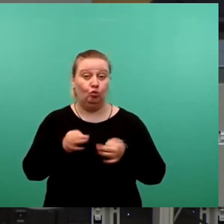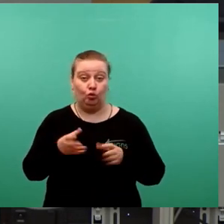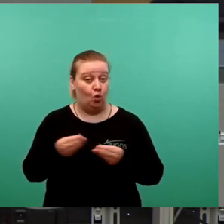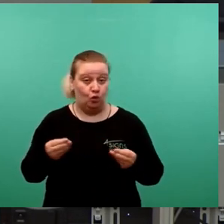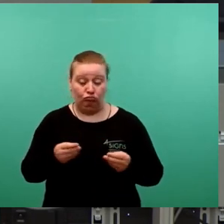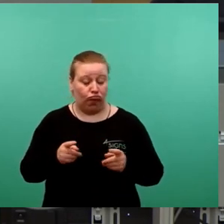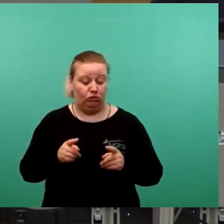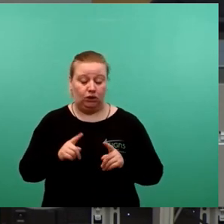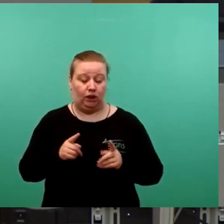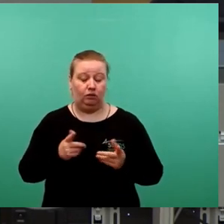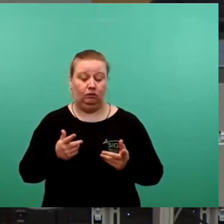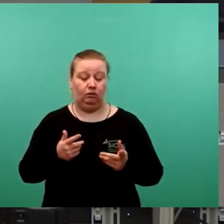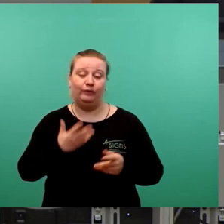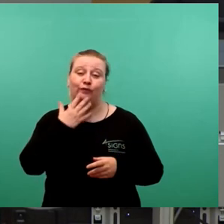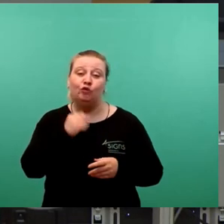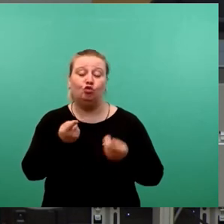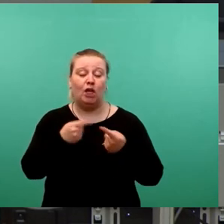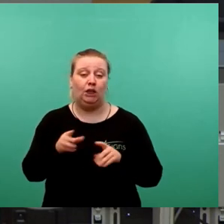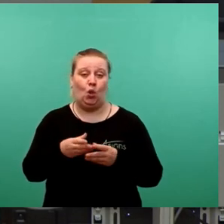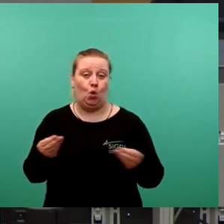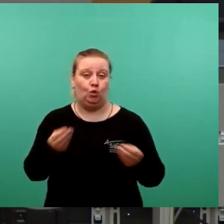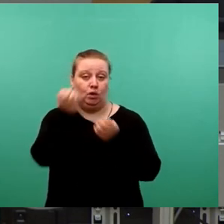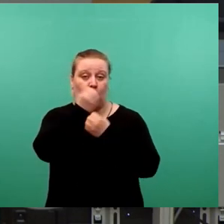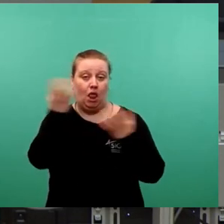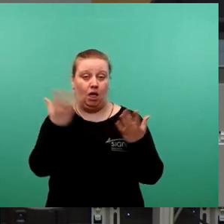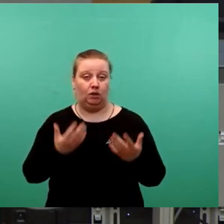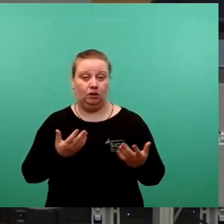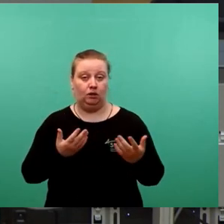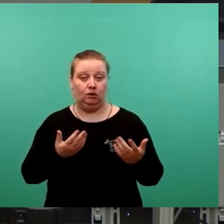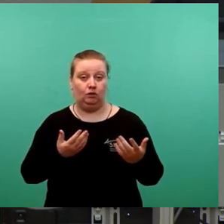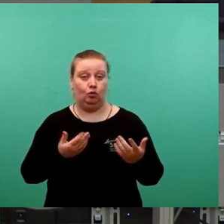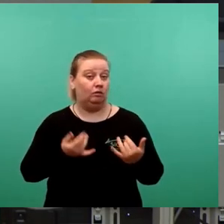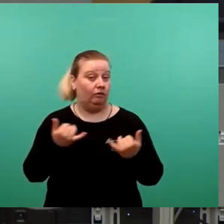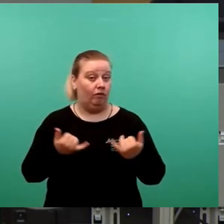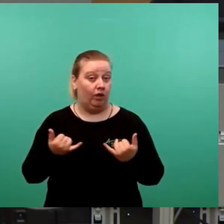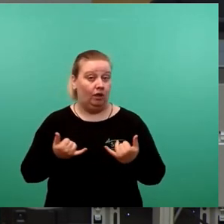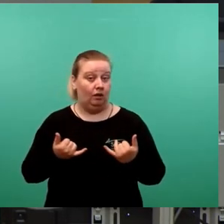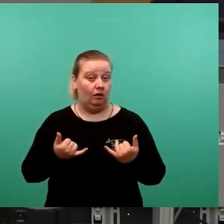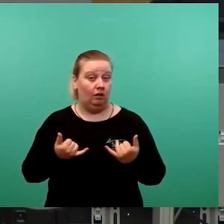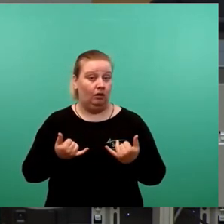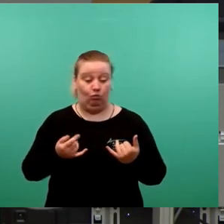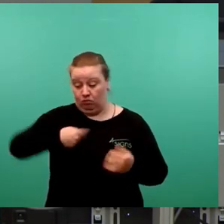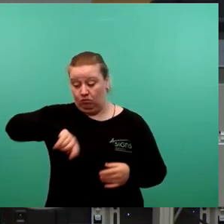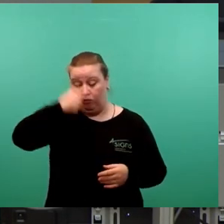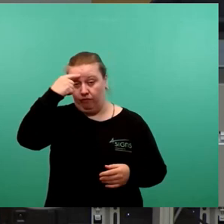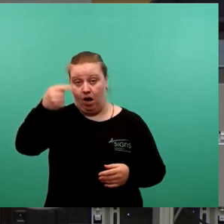hätten uns eine andere Lösung gewünscht und wie die aussah, das wissen hier alle, wir haben sie im Sommer